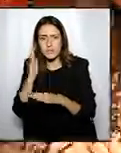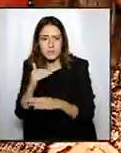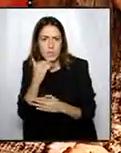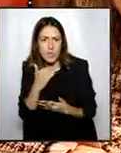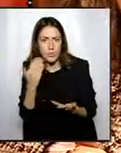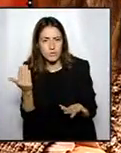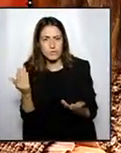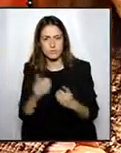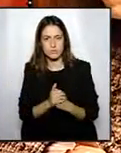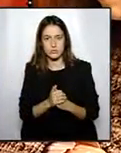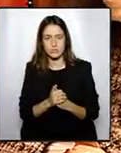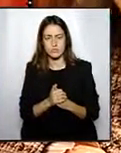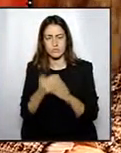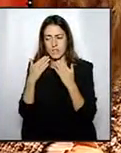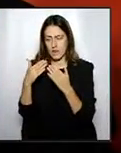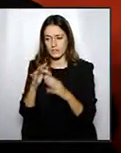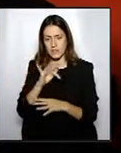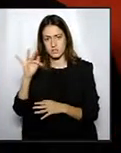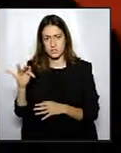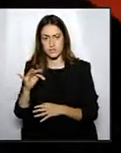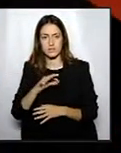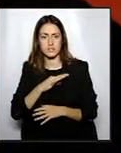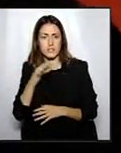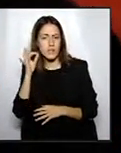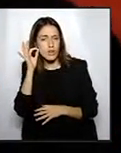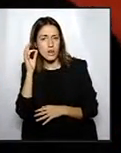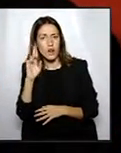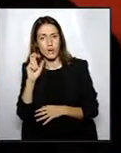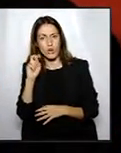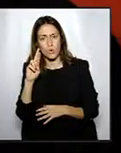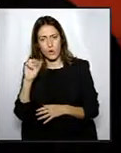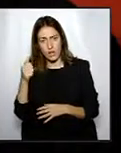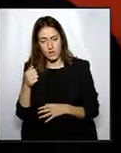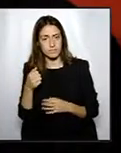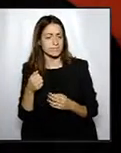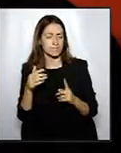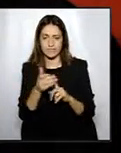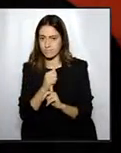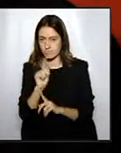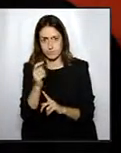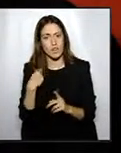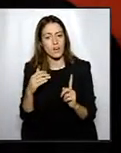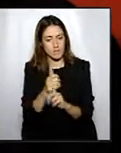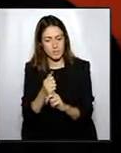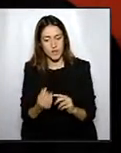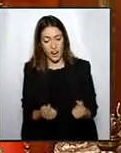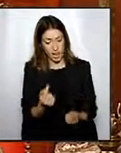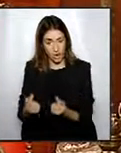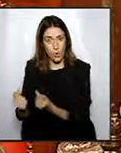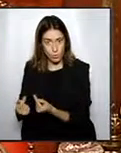Moltes gràcies. Senyora Roira. Sí, gràcies, alcaldessa. No, no s'ha descobert qui eren. Es van trobar els claus, es va